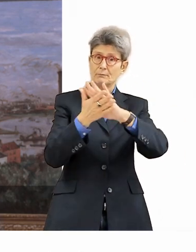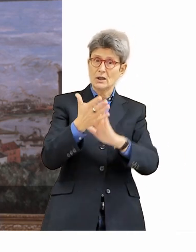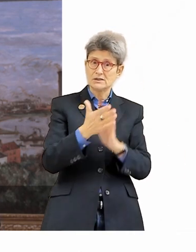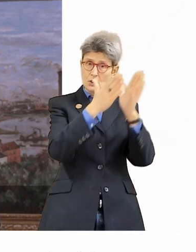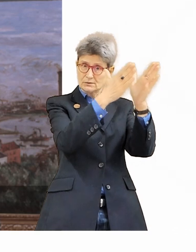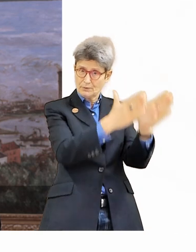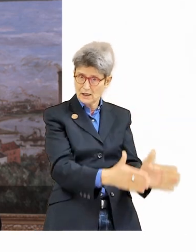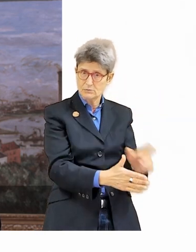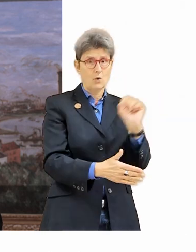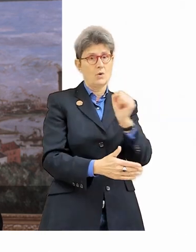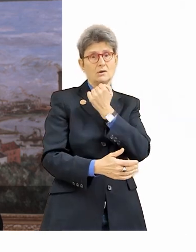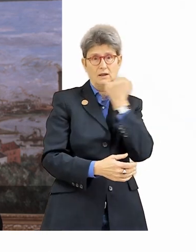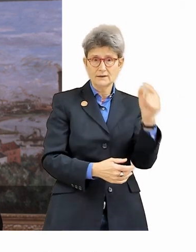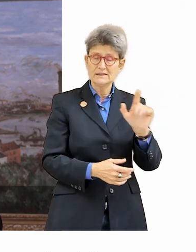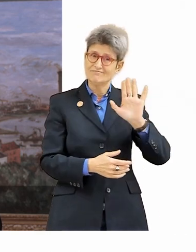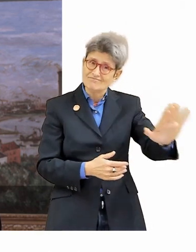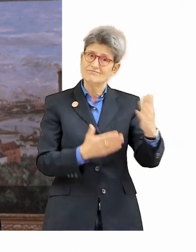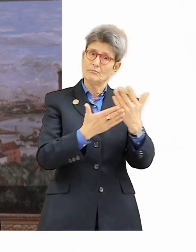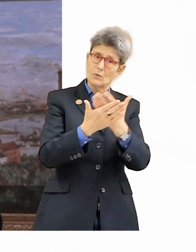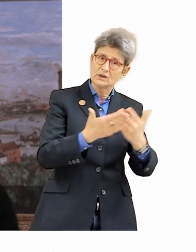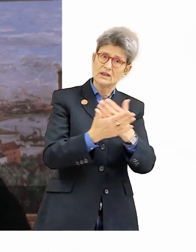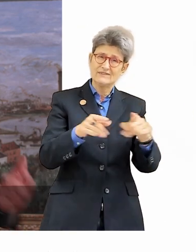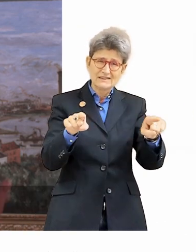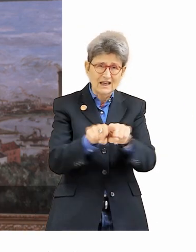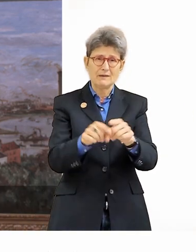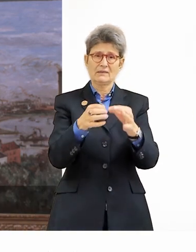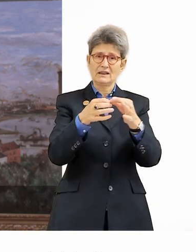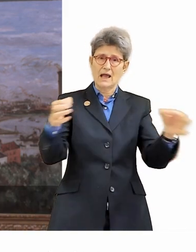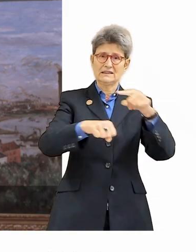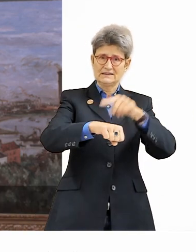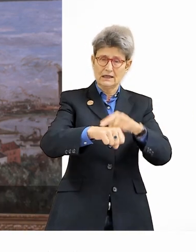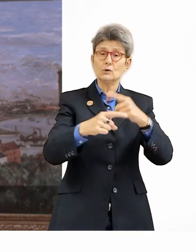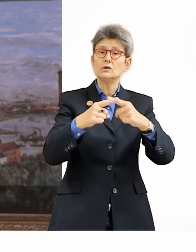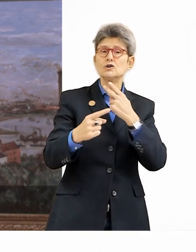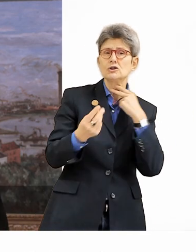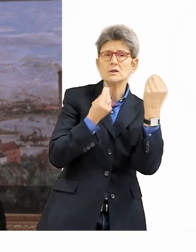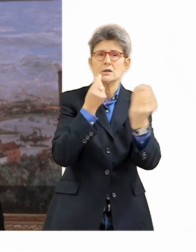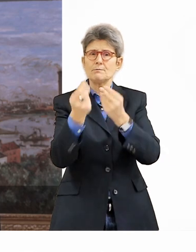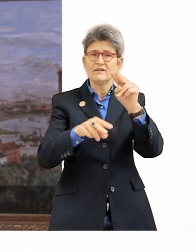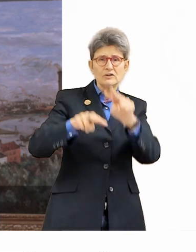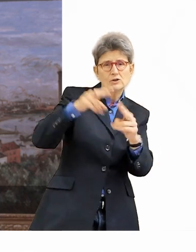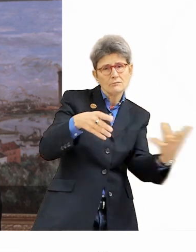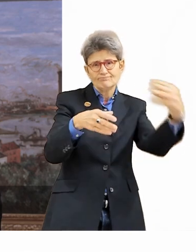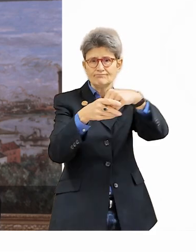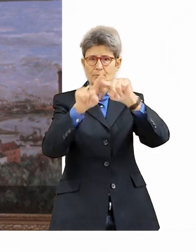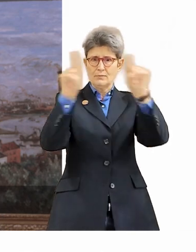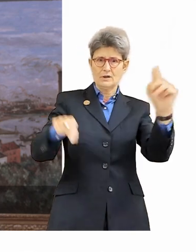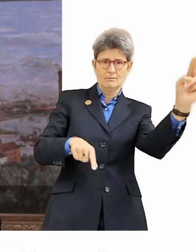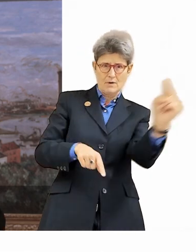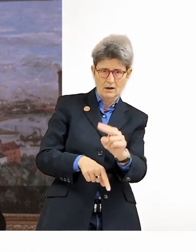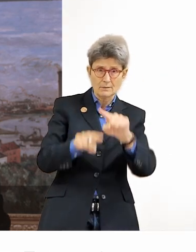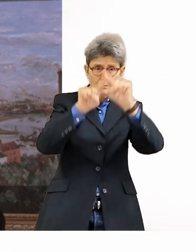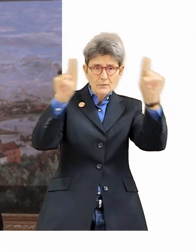Brücke. Und Monet ist auch der radikalste der Impressionisten, indem er es sich wirklich zur Aufgabe gemacht hat, ein und dasselbe Motiv zu unterschiedlichen